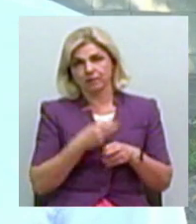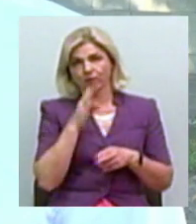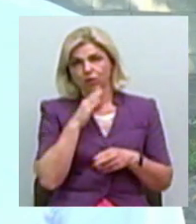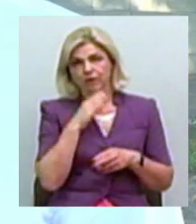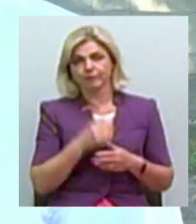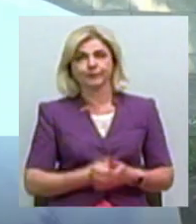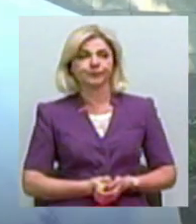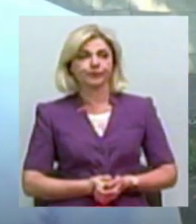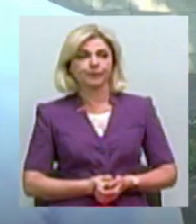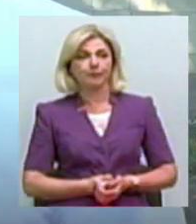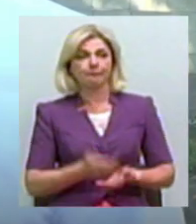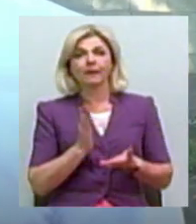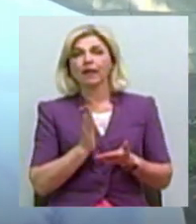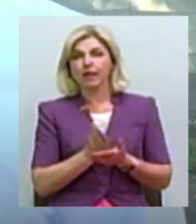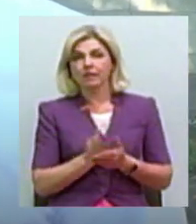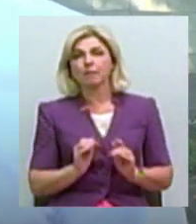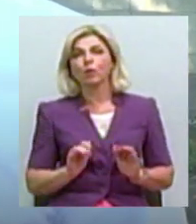Звісно, є процедура.